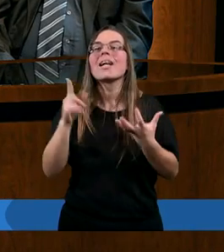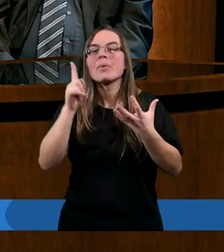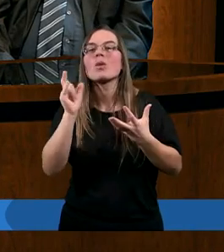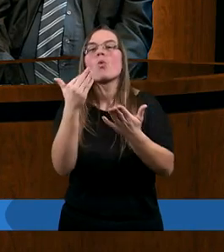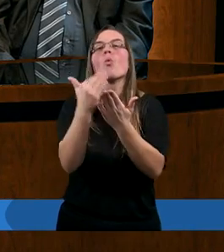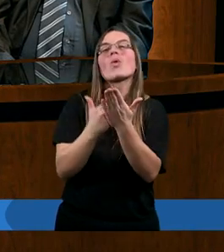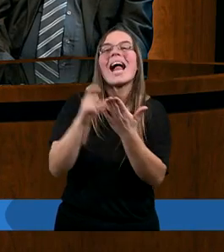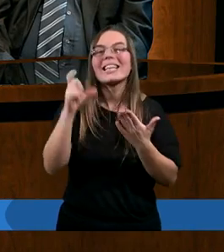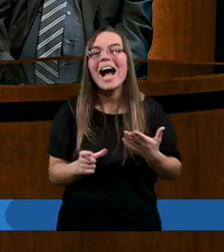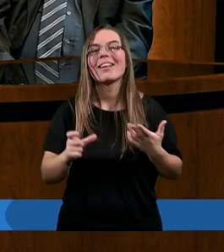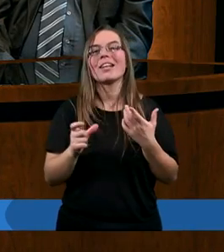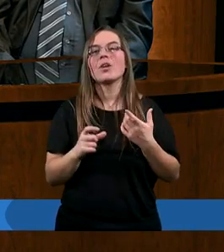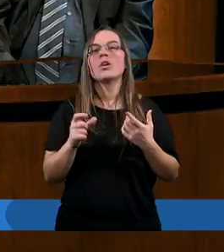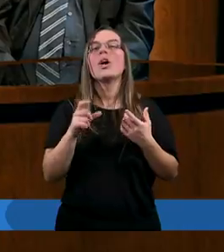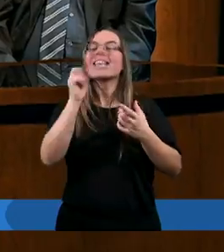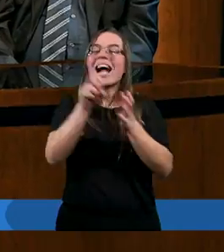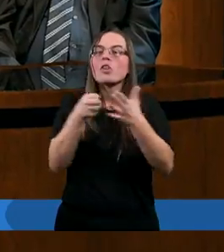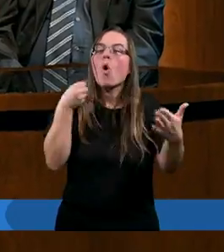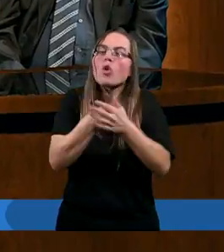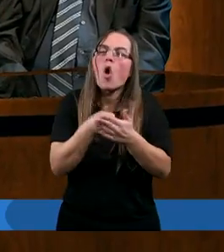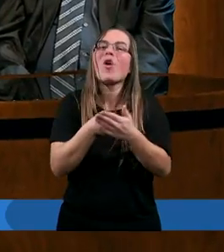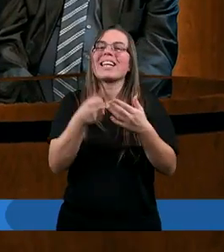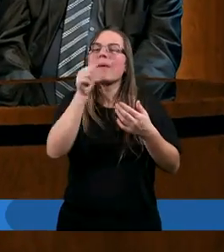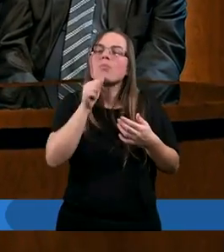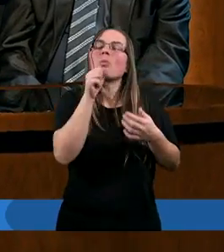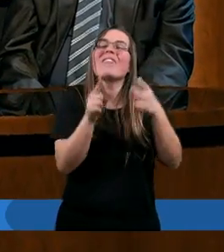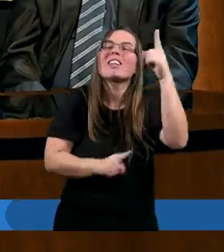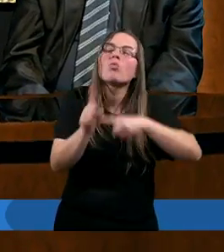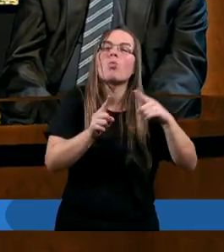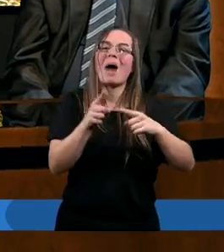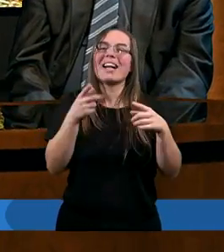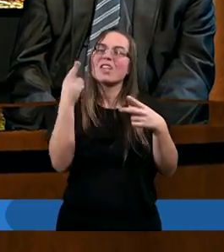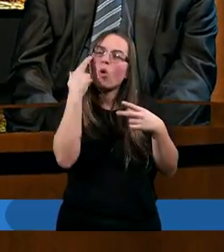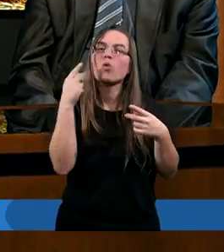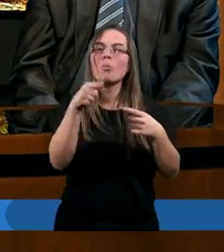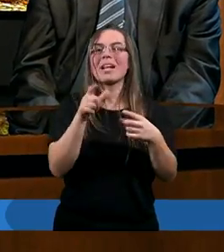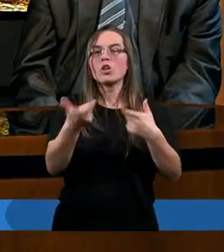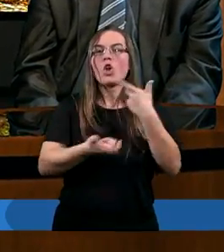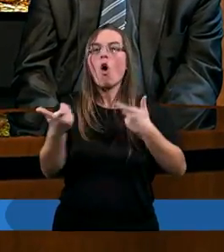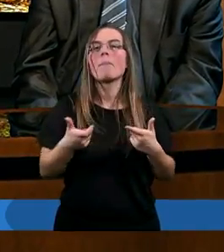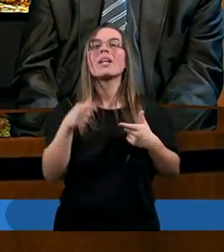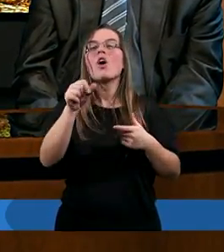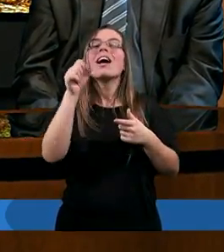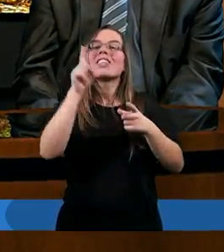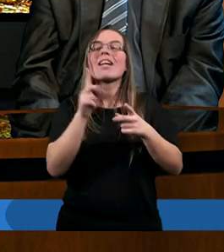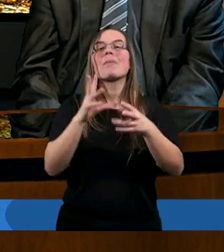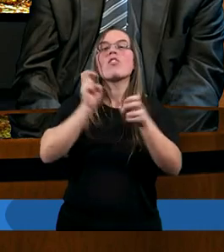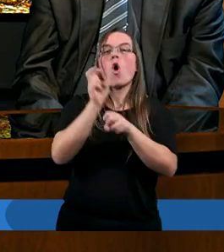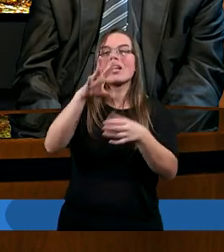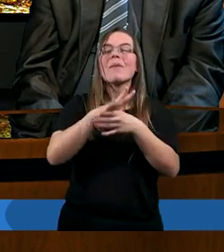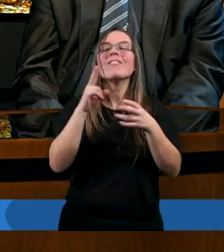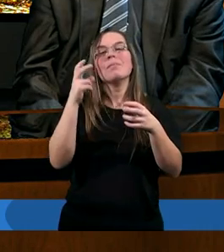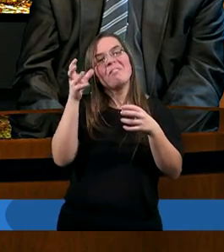uzasadnić, to tak do końca, żeby to wszystko wytłumaczyć, to czasami też wchodzimy w kompetencję Boga.